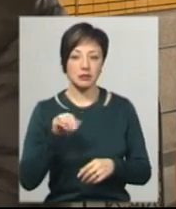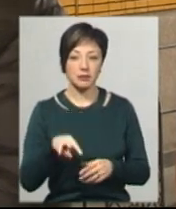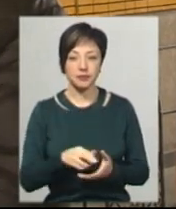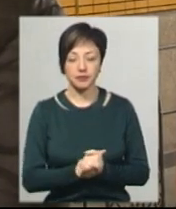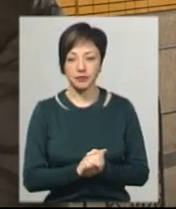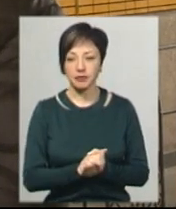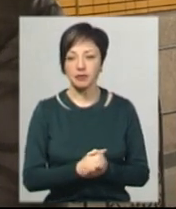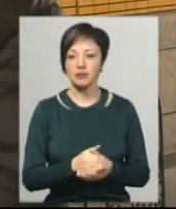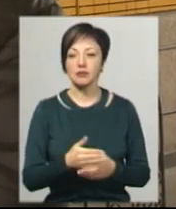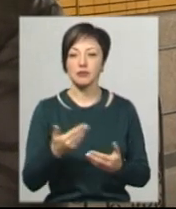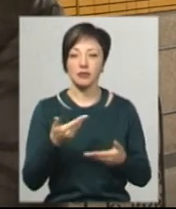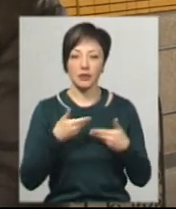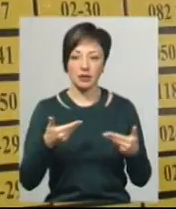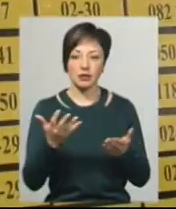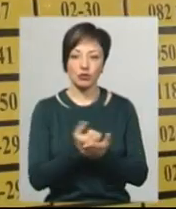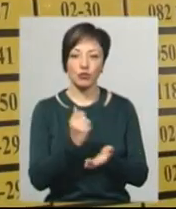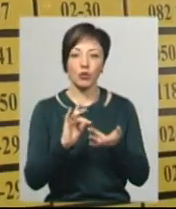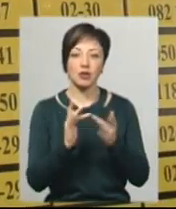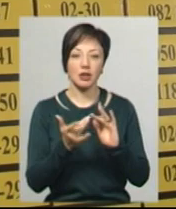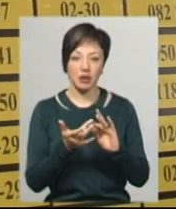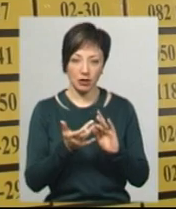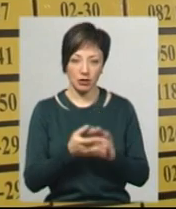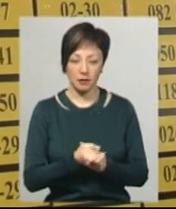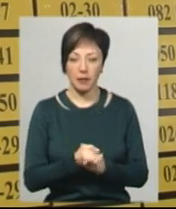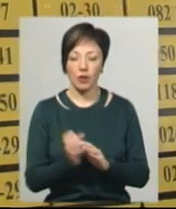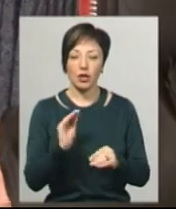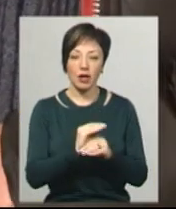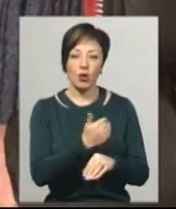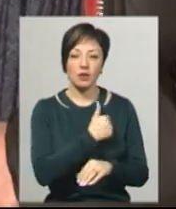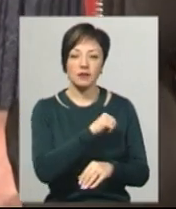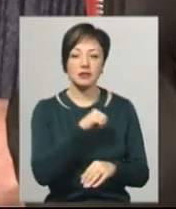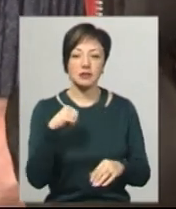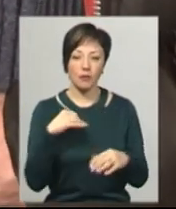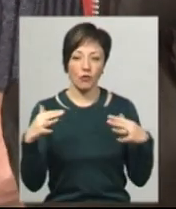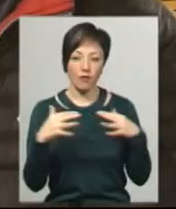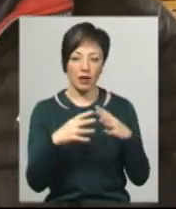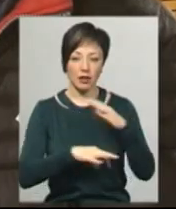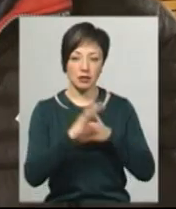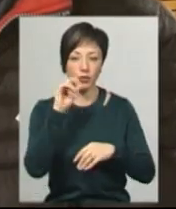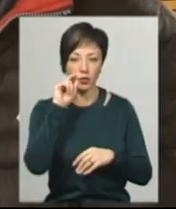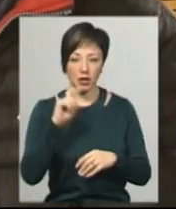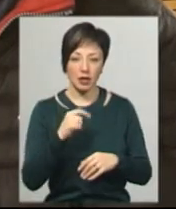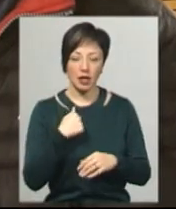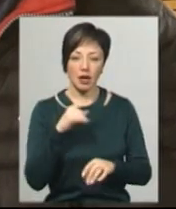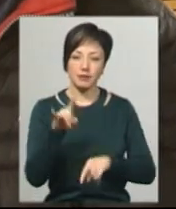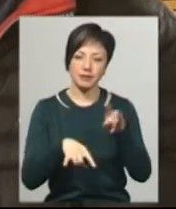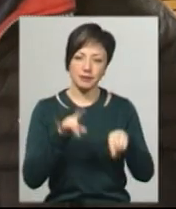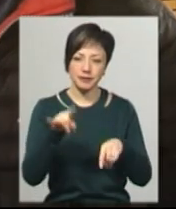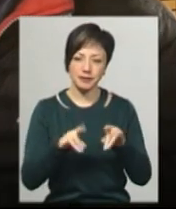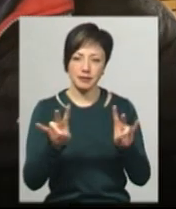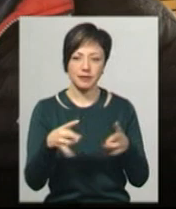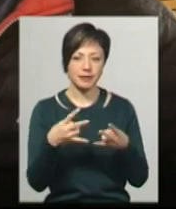І він нас знайшов по інтернету. Олександр Баран додає, хотів і сам піти воювати на схід України. Я відмовляла його